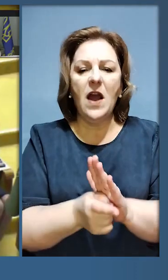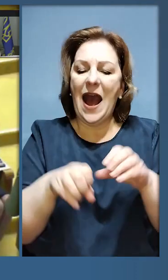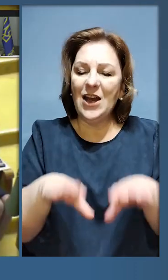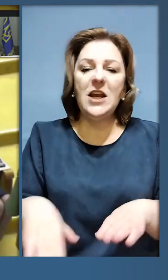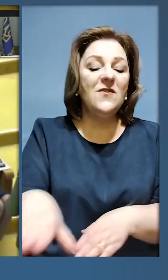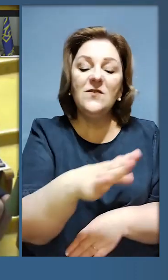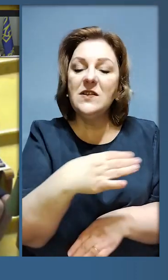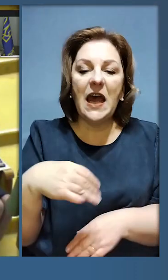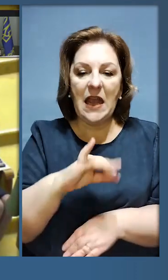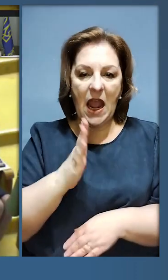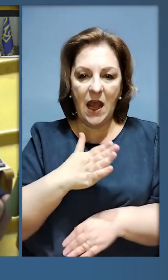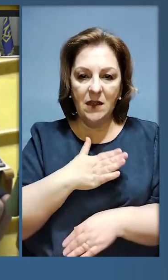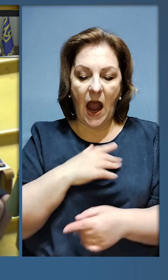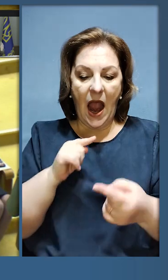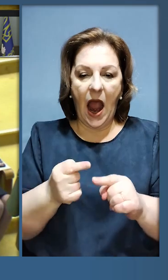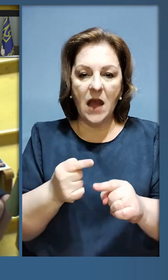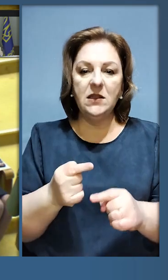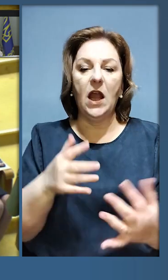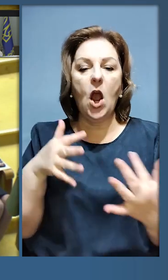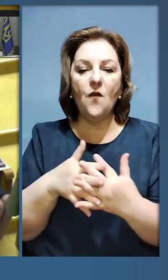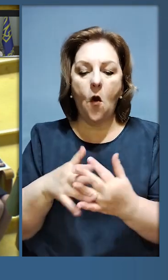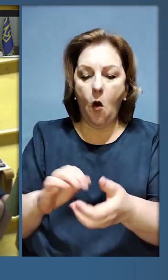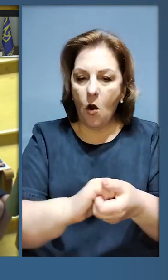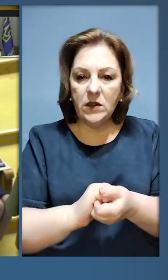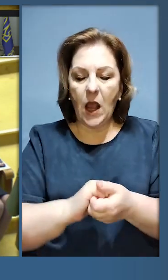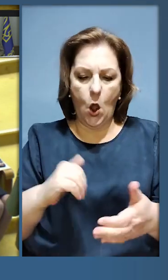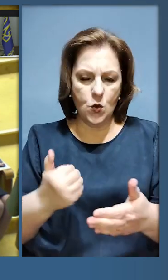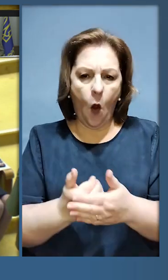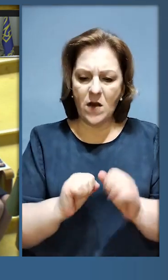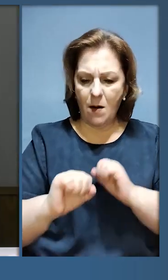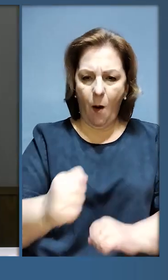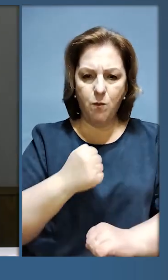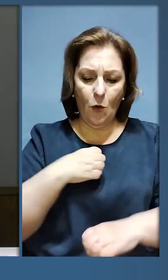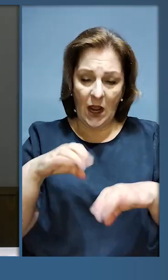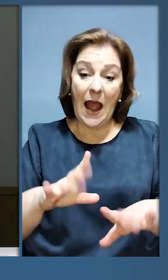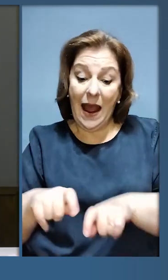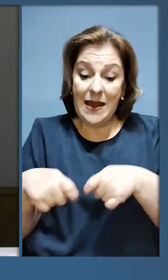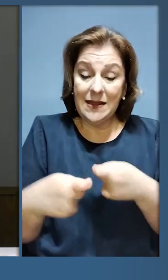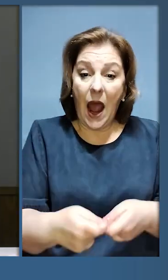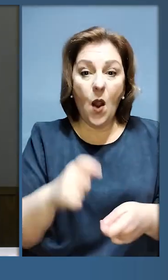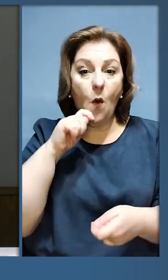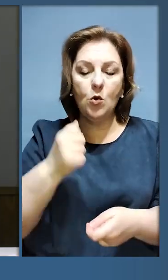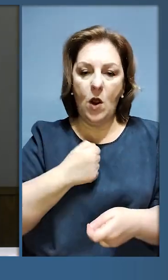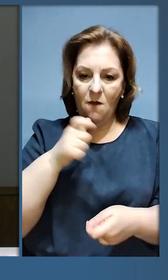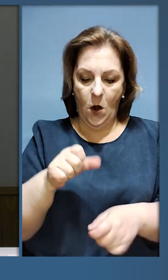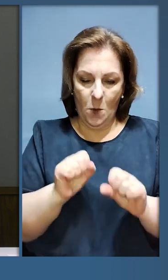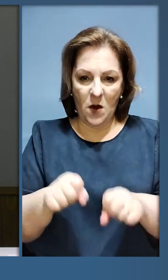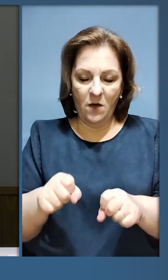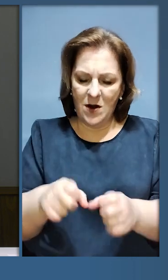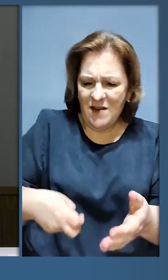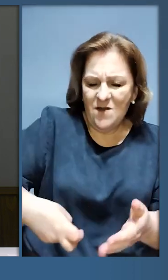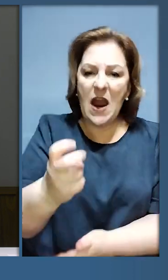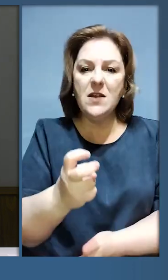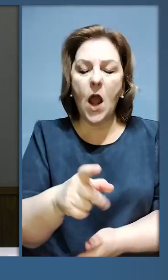потрібні невідкладні рішення всієї нашої антивоєнної коаліції. Нові оборонні рішення, які дадуть